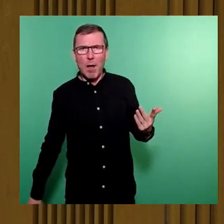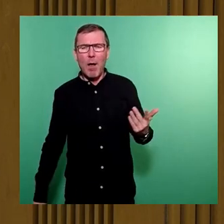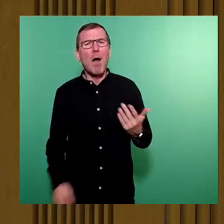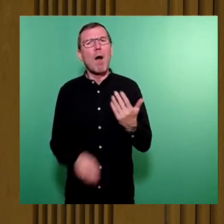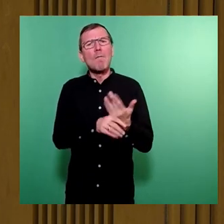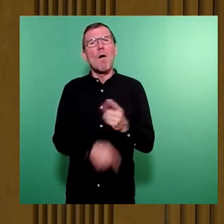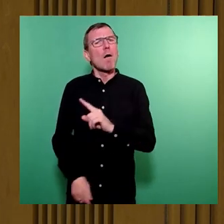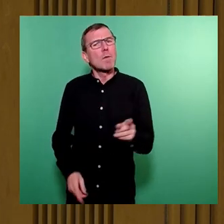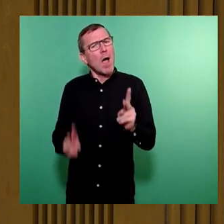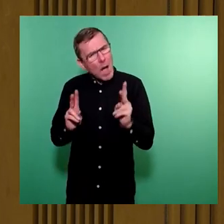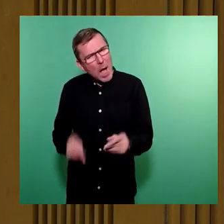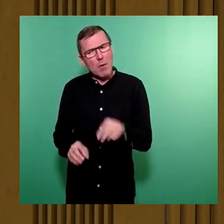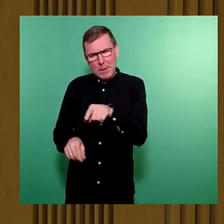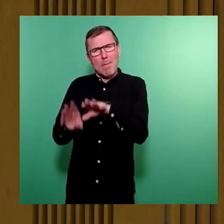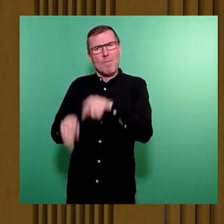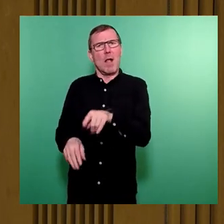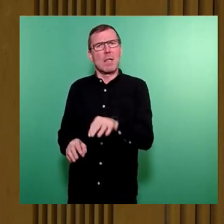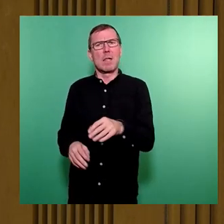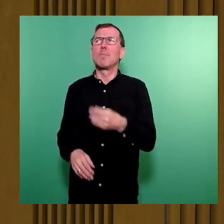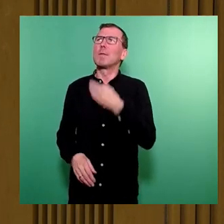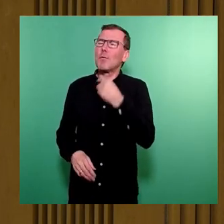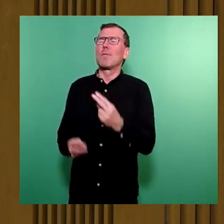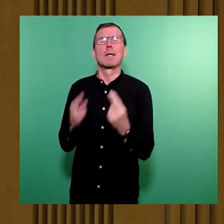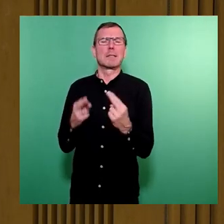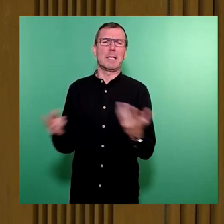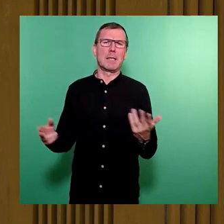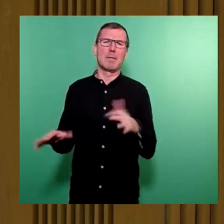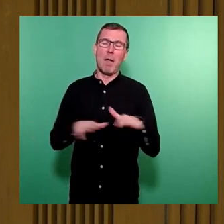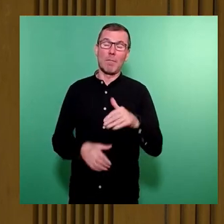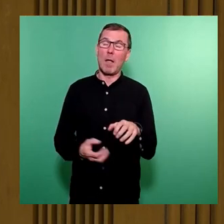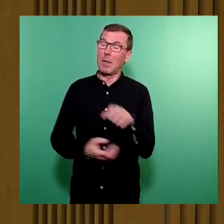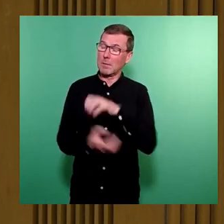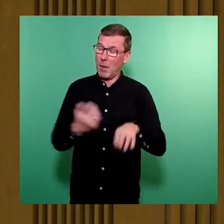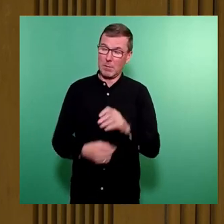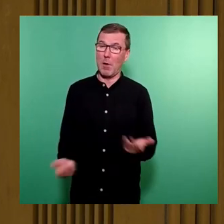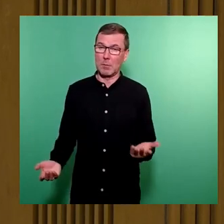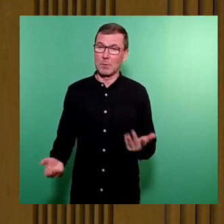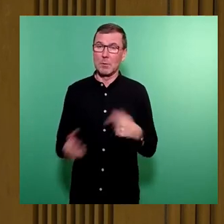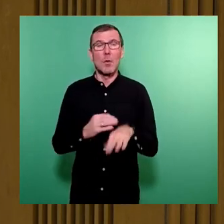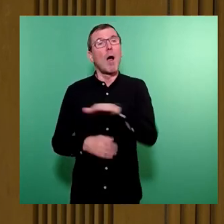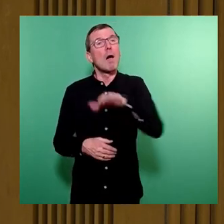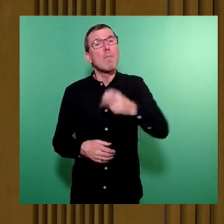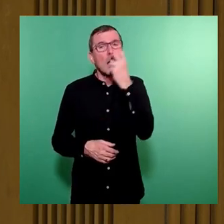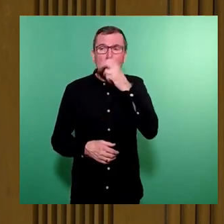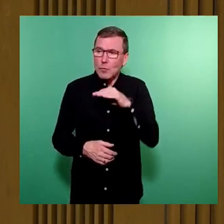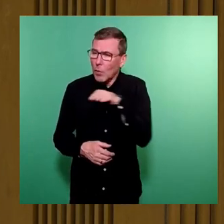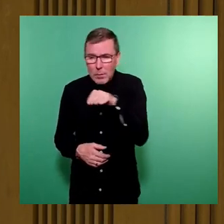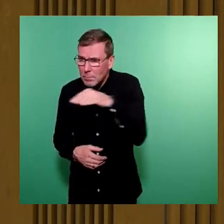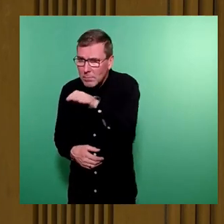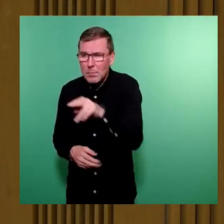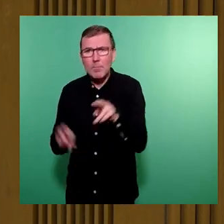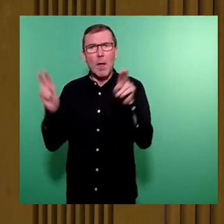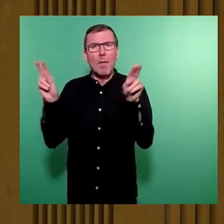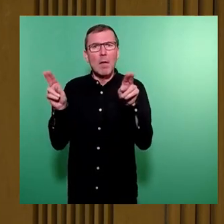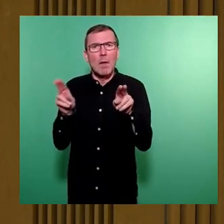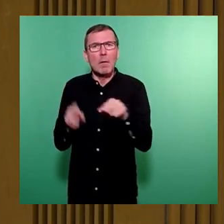nicht in diesem Fall? Notwendig wäre es sehr dringend, weil das Verkehrschaos durch den Parksuchverkehr bei den immer weniger zu verfügenden